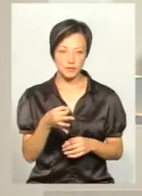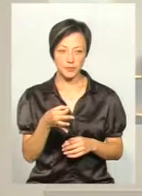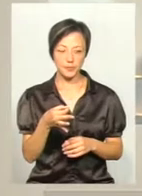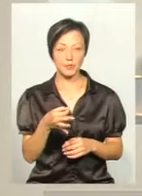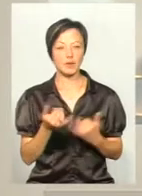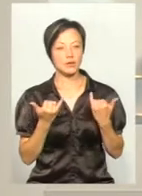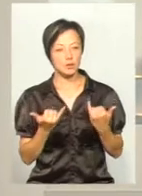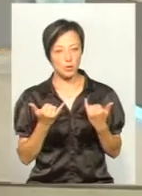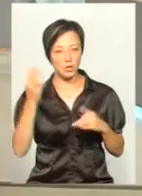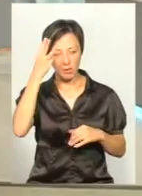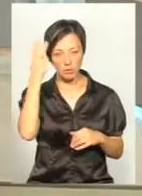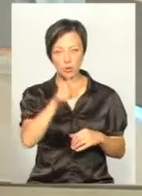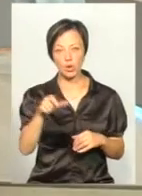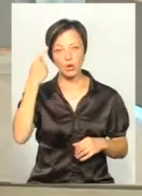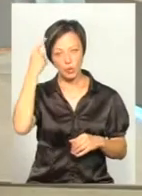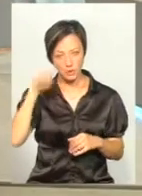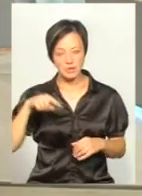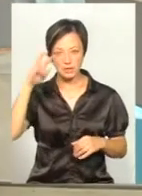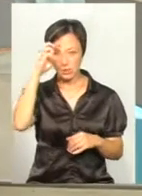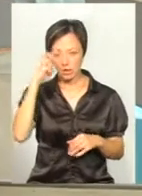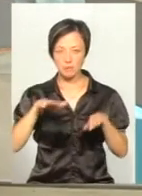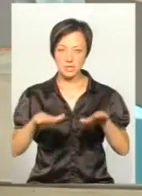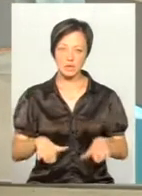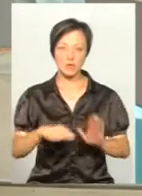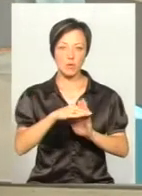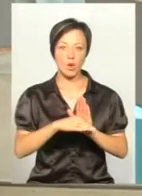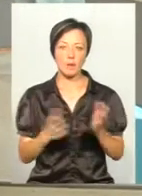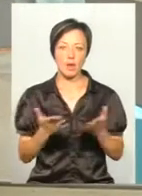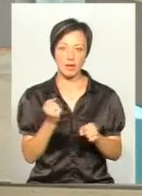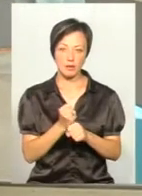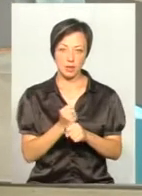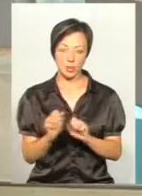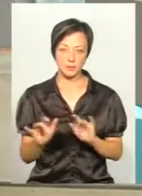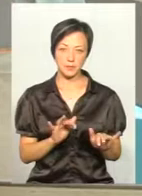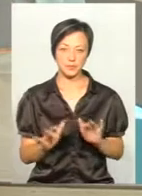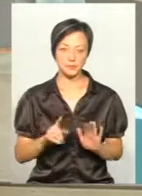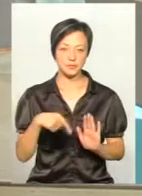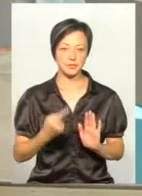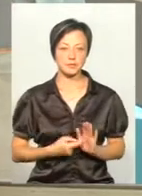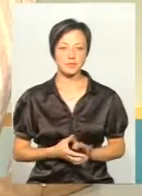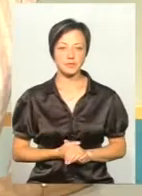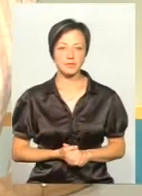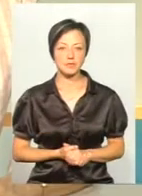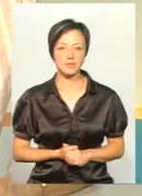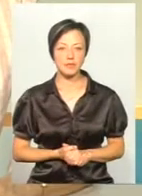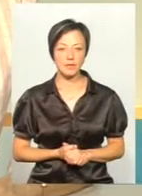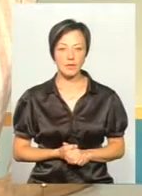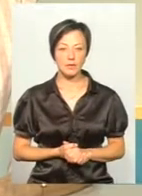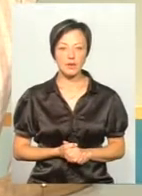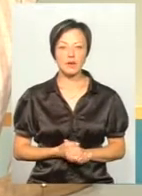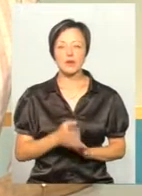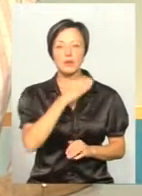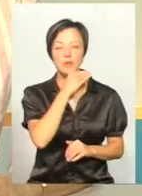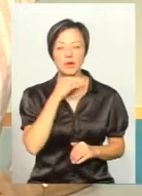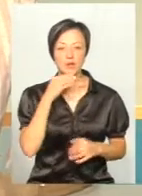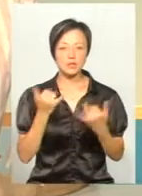сьогодні подоляни обізнані щодо державних та місцевих програм, які діють? Ну, звичайно, так як багато